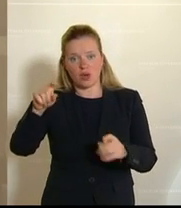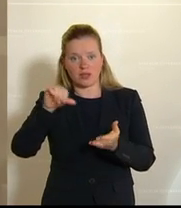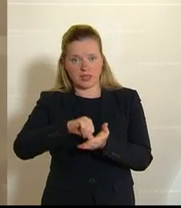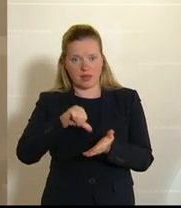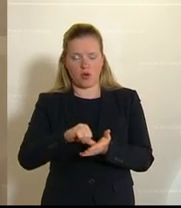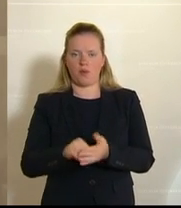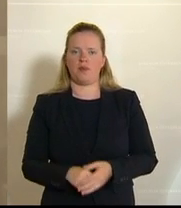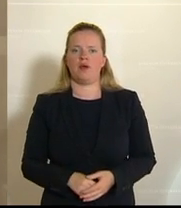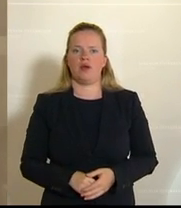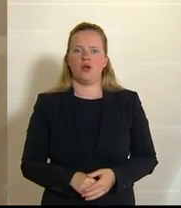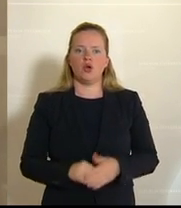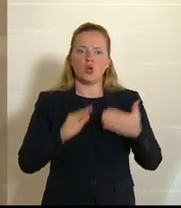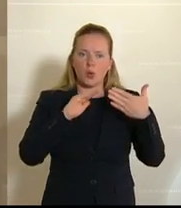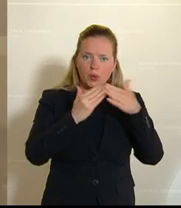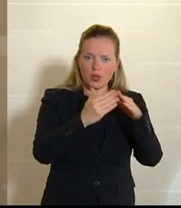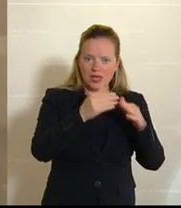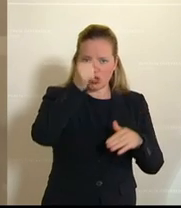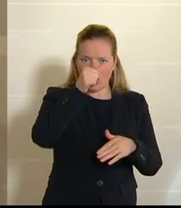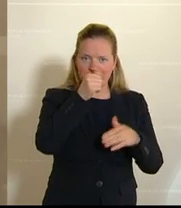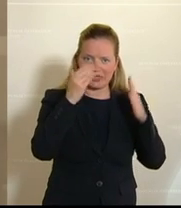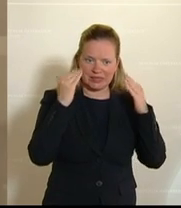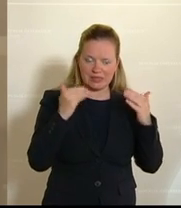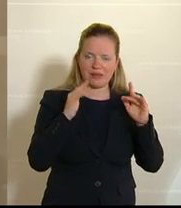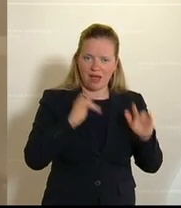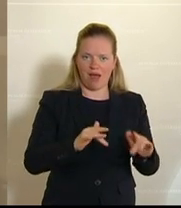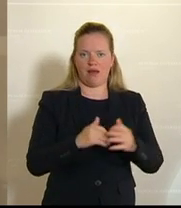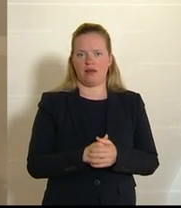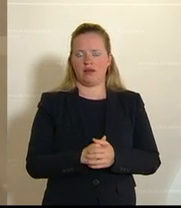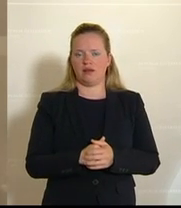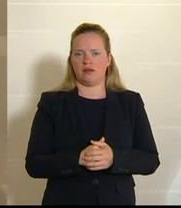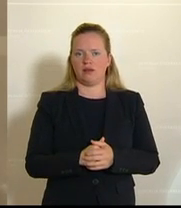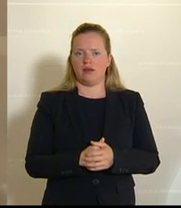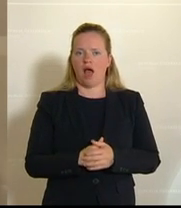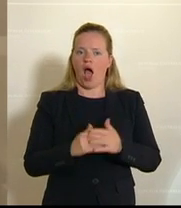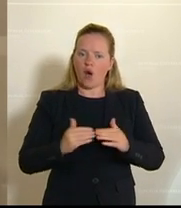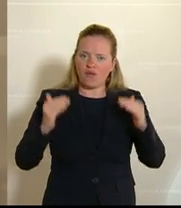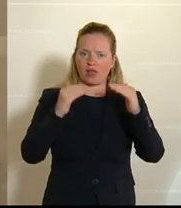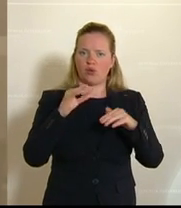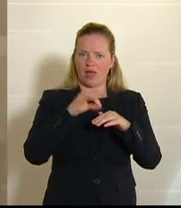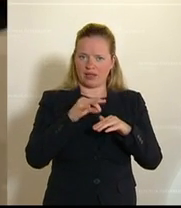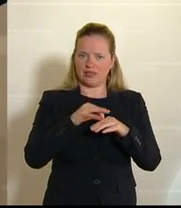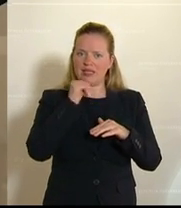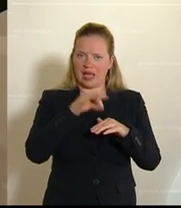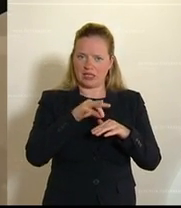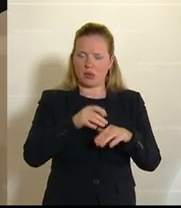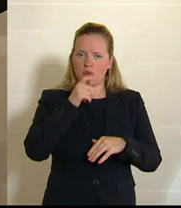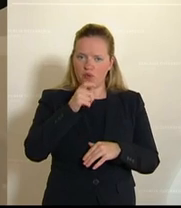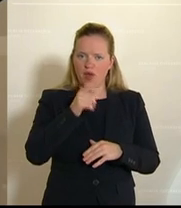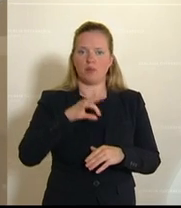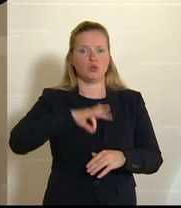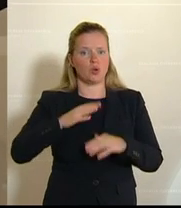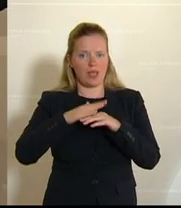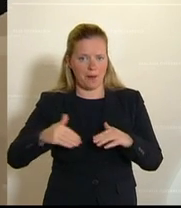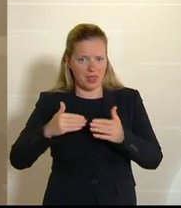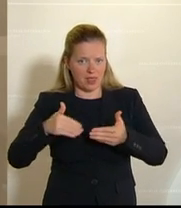gehören dazu die Community Nurses, die Aufwertung der nichtärztlichen Berufe, da gehört dazu der Ausbau des Angebots von Psychotherapie